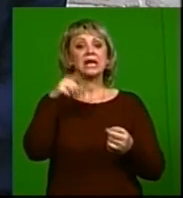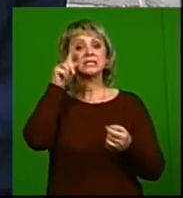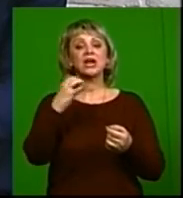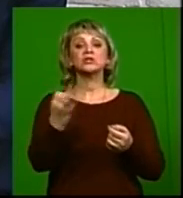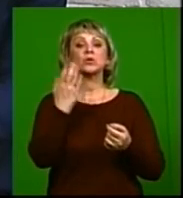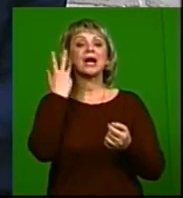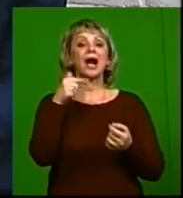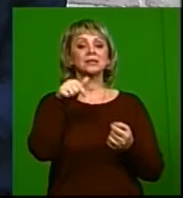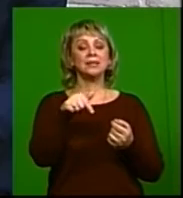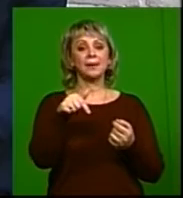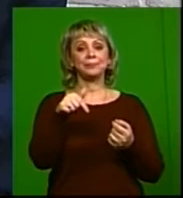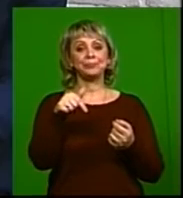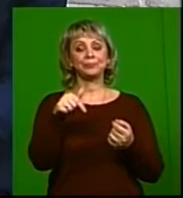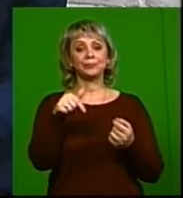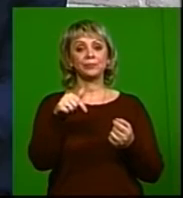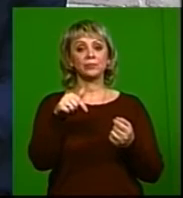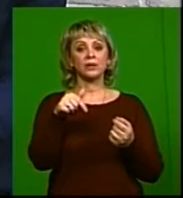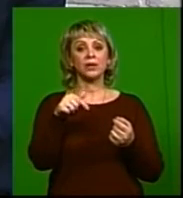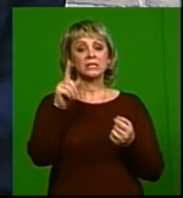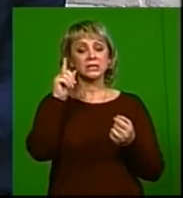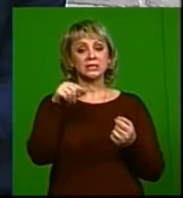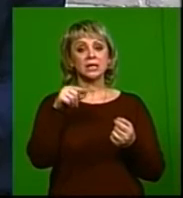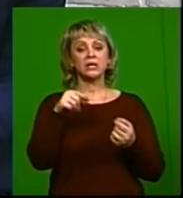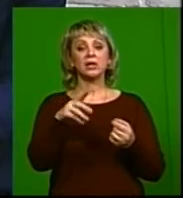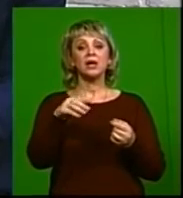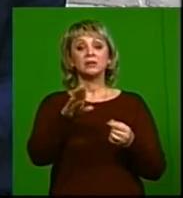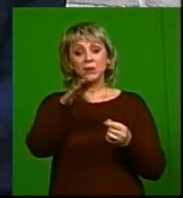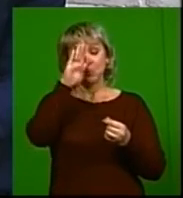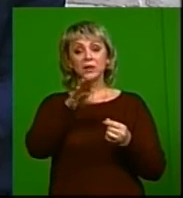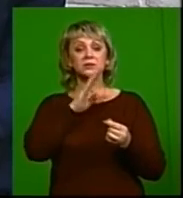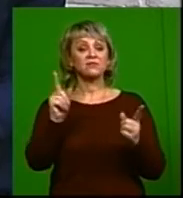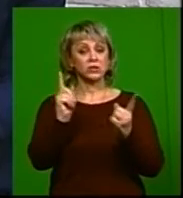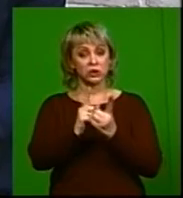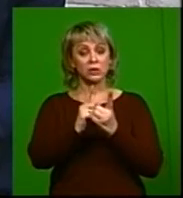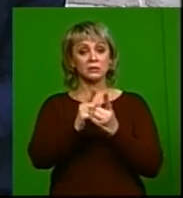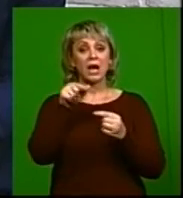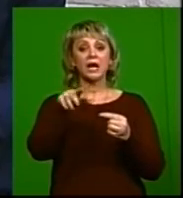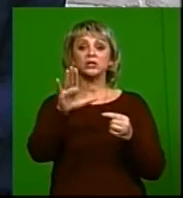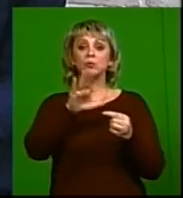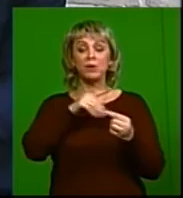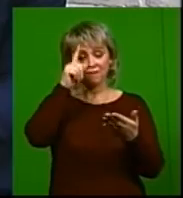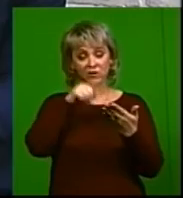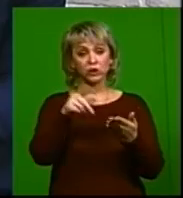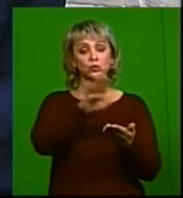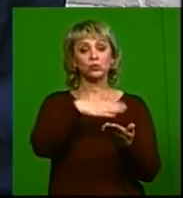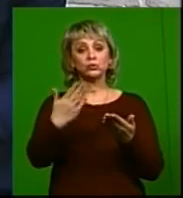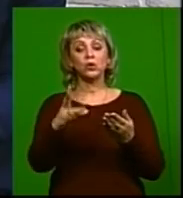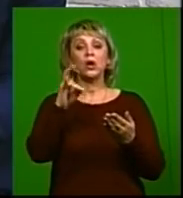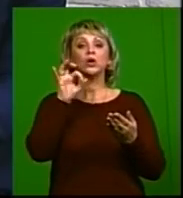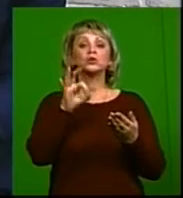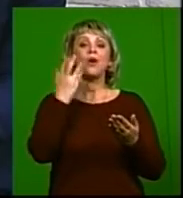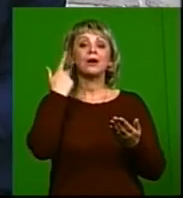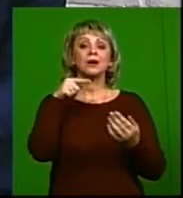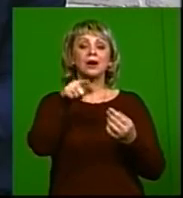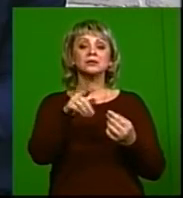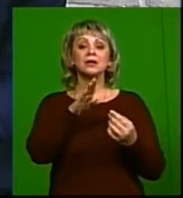истории, когда, знаете, пара встречалась, да, они были верны друг другу, но когда